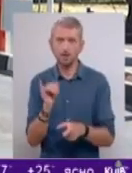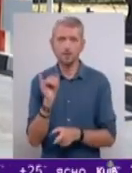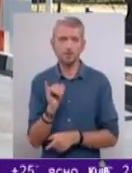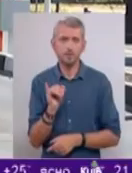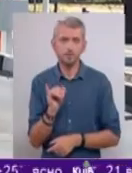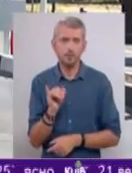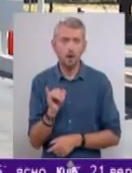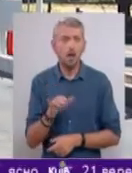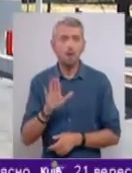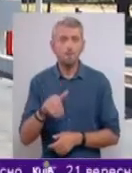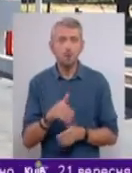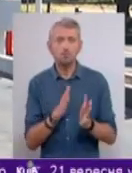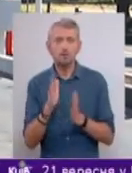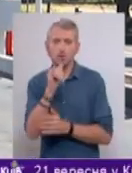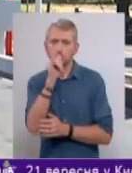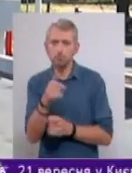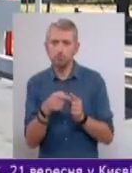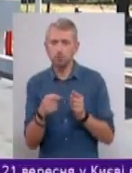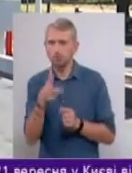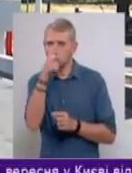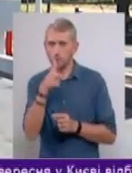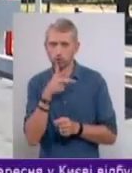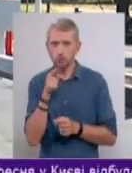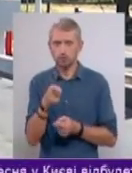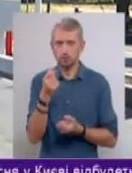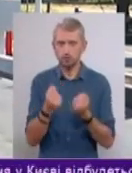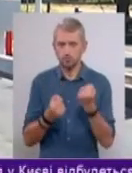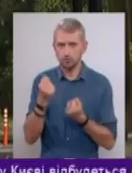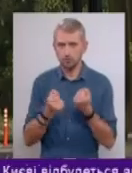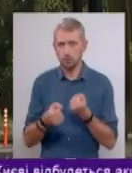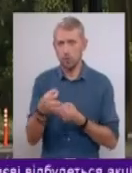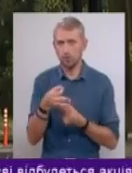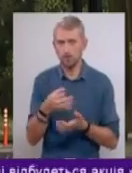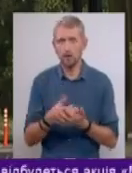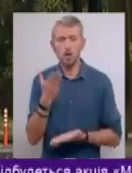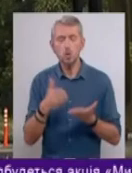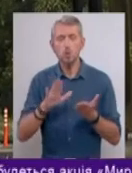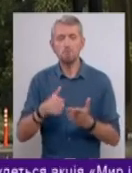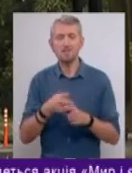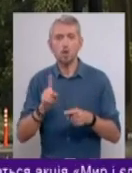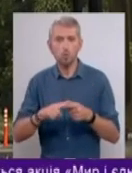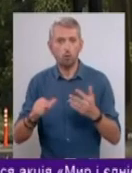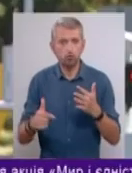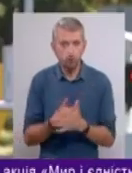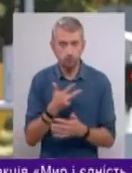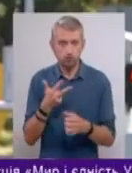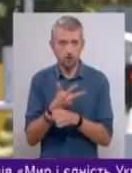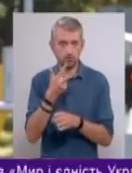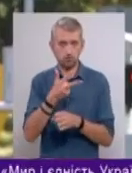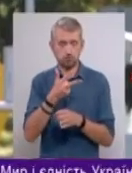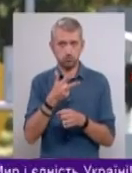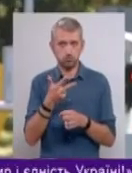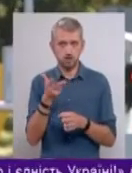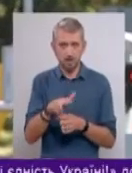далі система не пускає протягом трьох місяців цей транспортний засіб та острів. Якщо після цього знову три порушення, машина вже